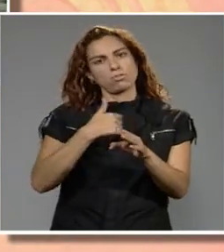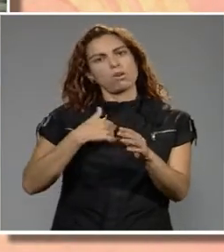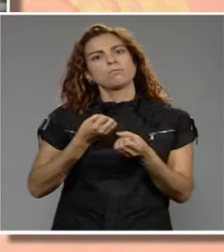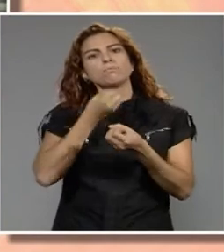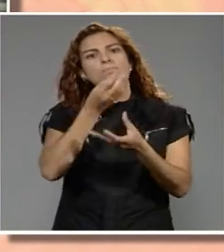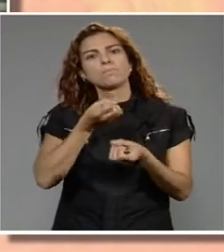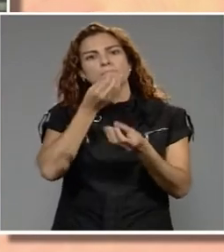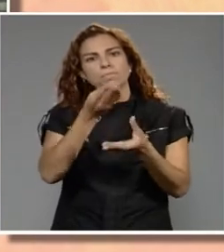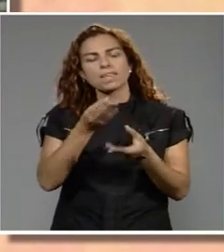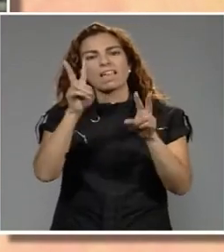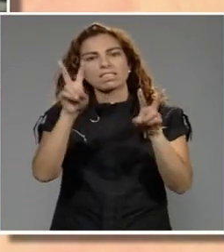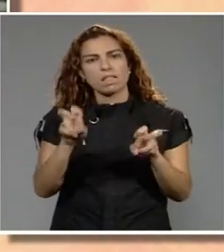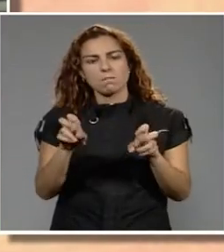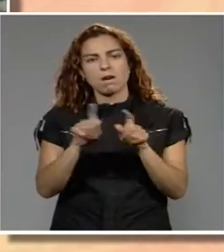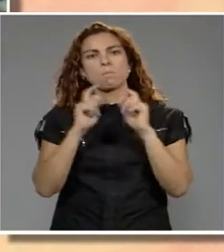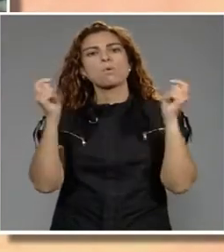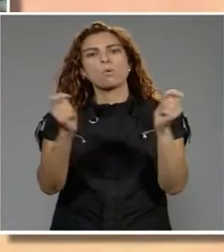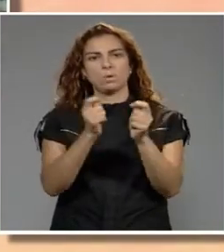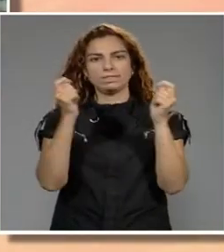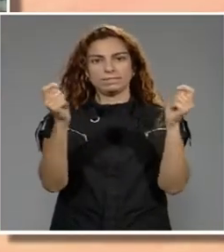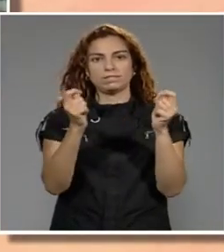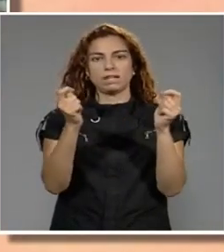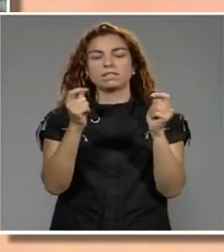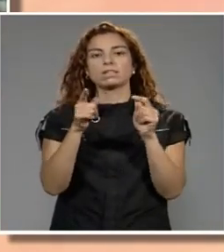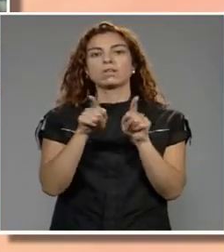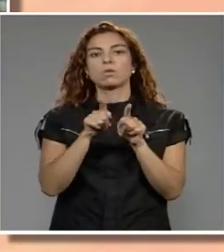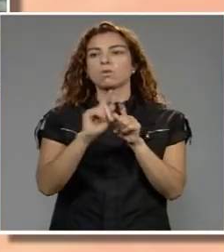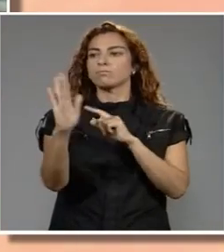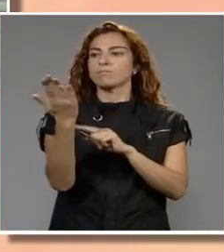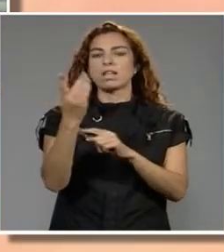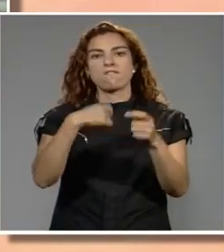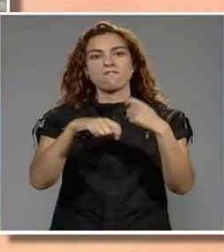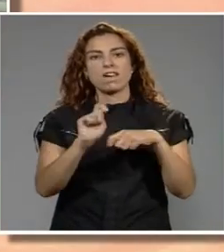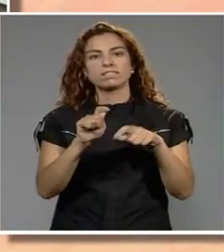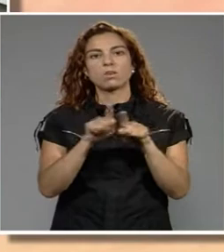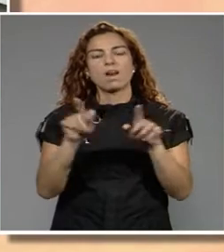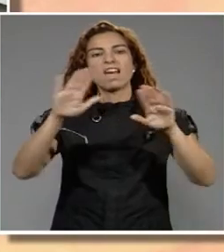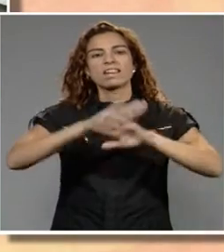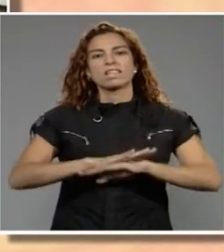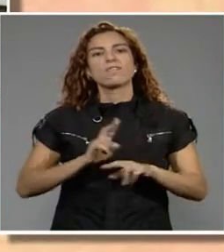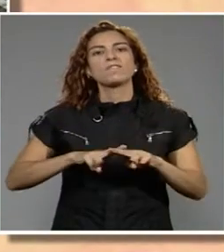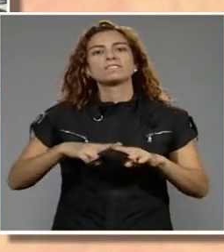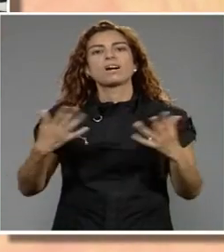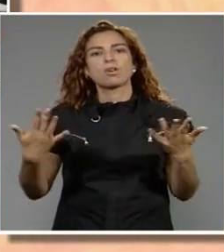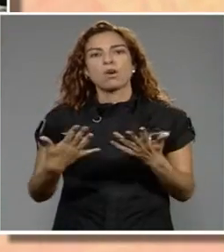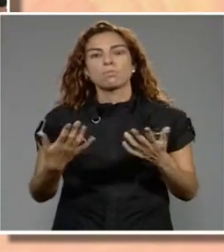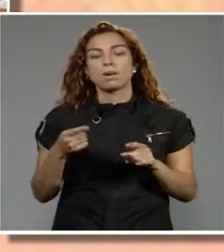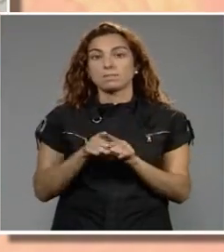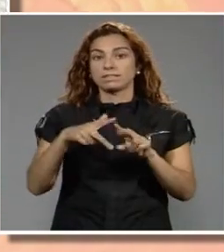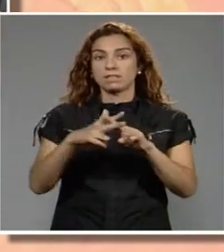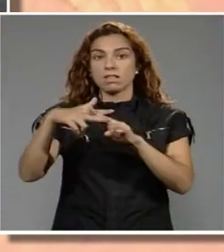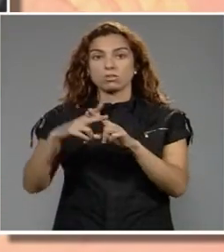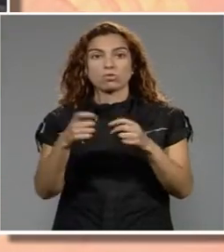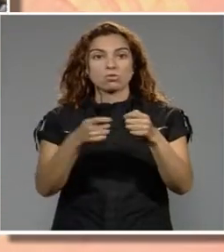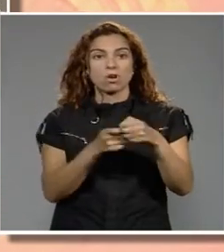centrada en la publicitat i en quina és la forma que ens estan venent com a oci nocturn. Aquests tallers són unes de les activitats que el